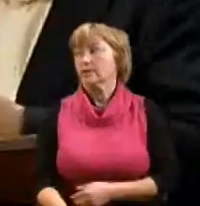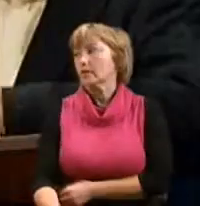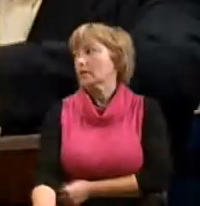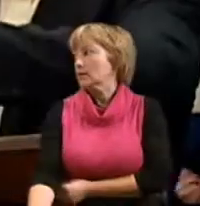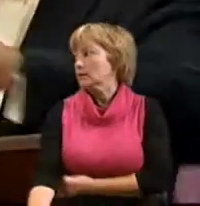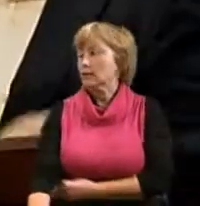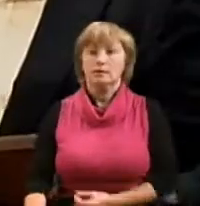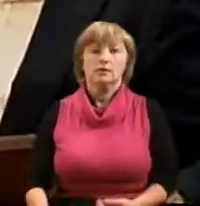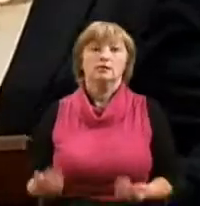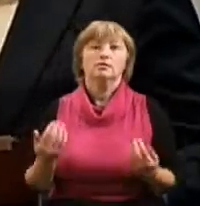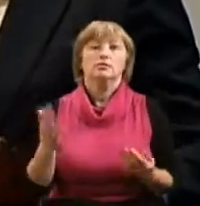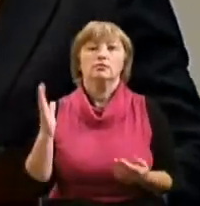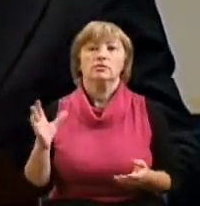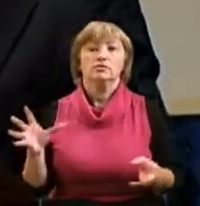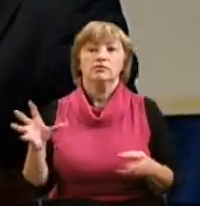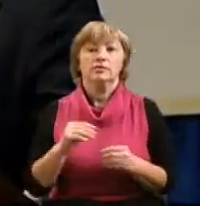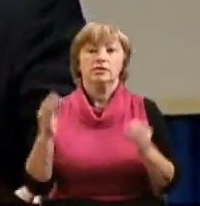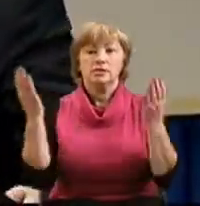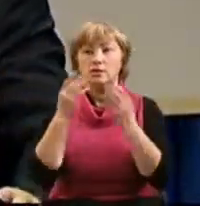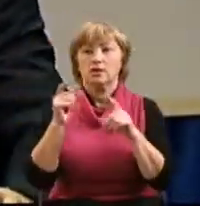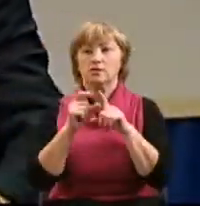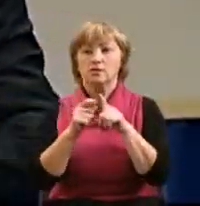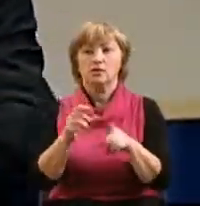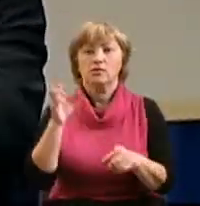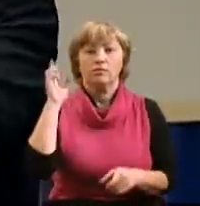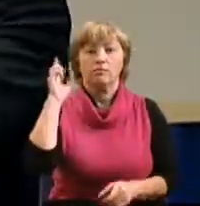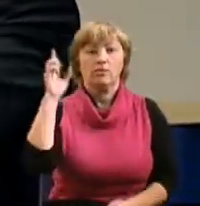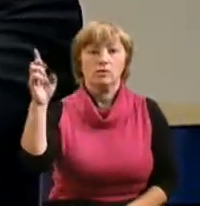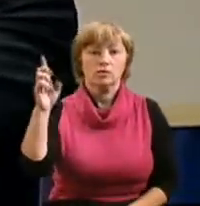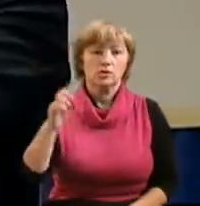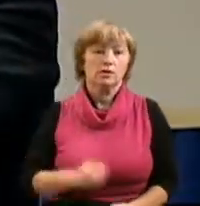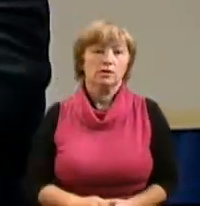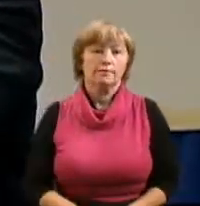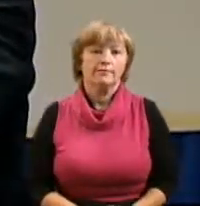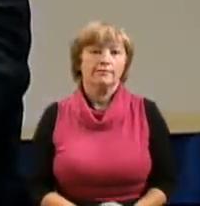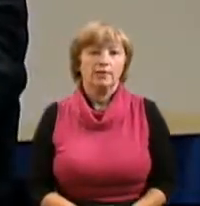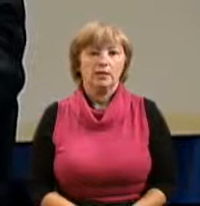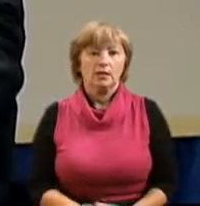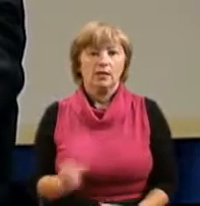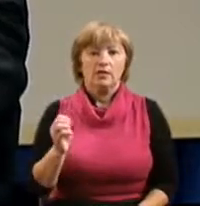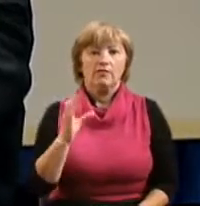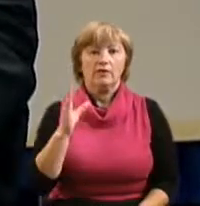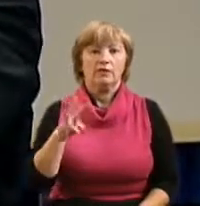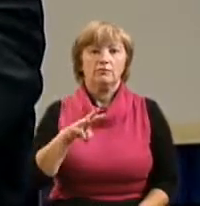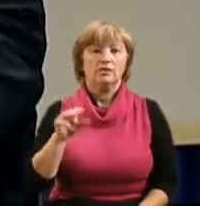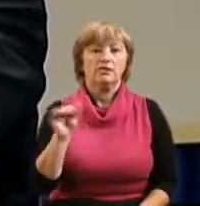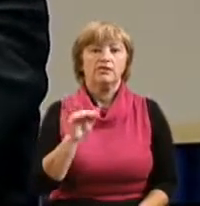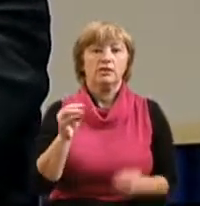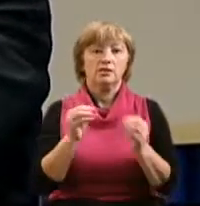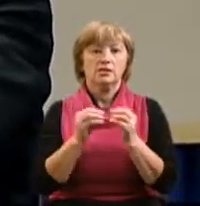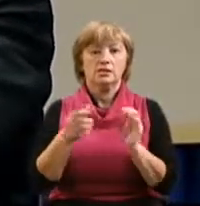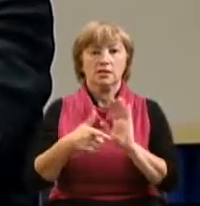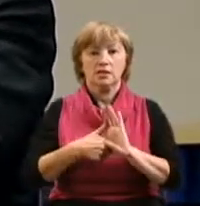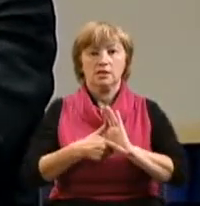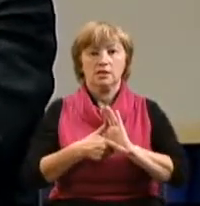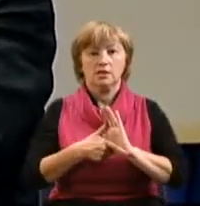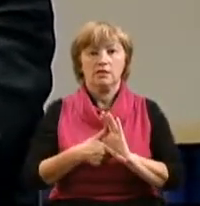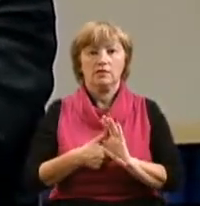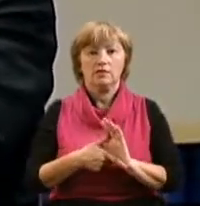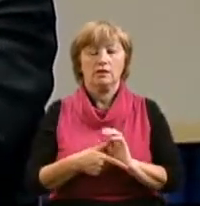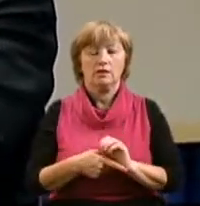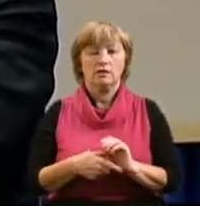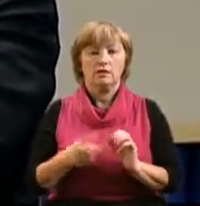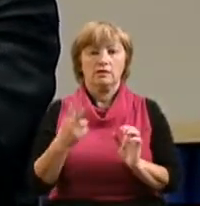Мы сегодня будем вместе читать Слово Божие. Ивангелие от Матфея, 10 глава,